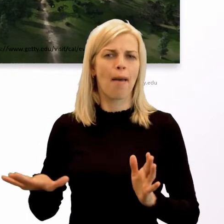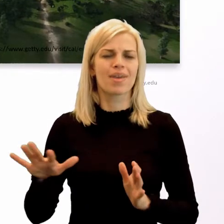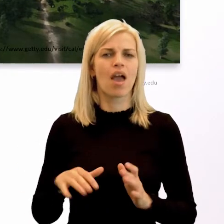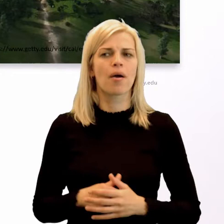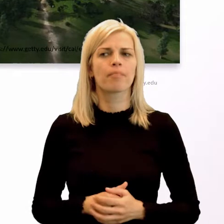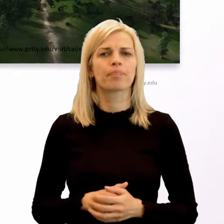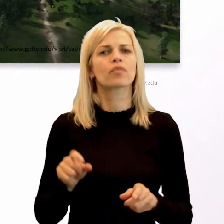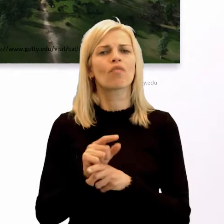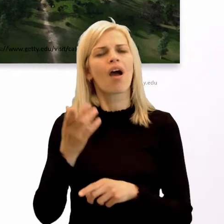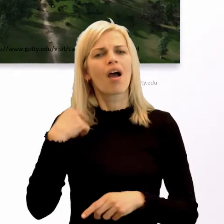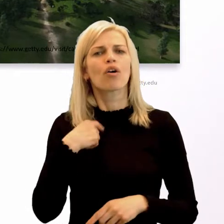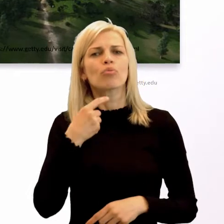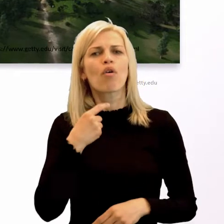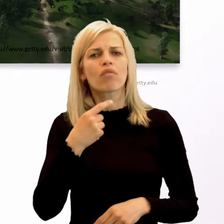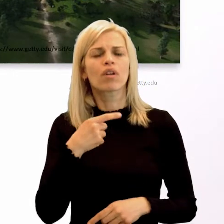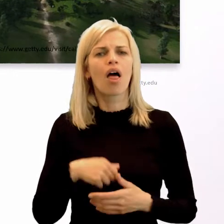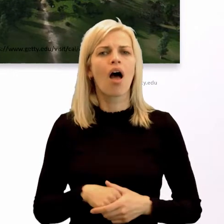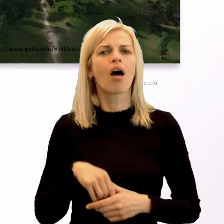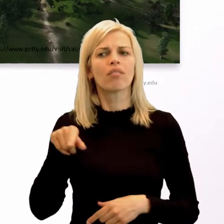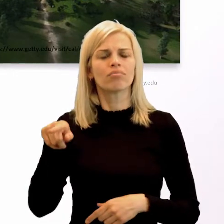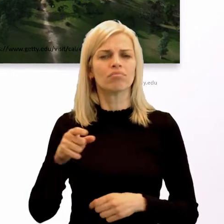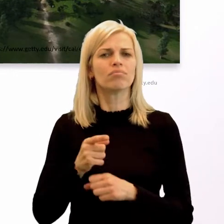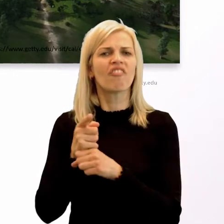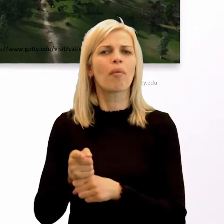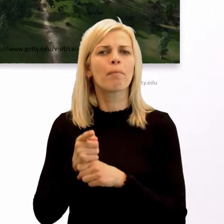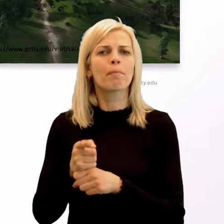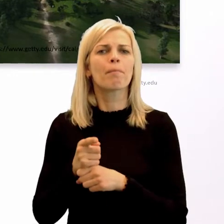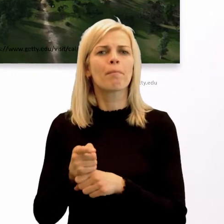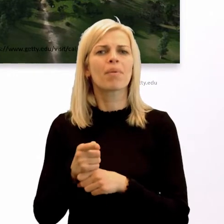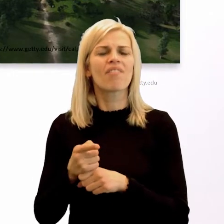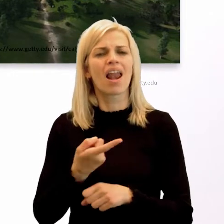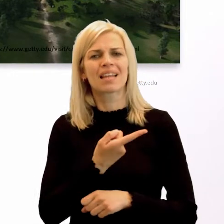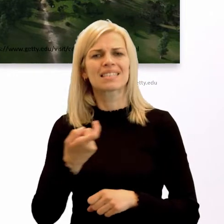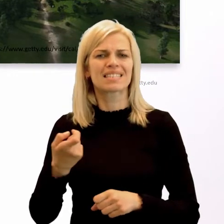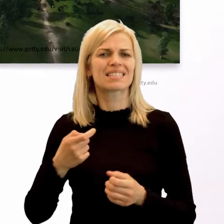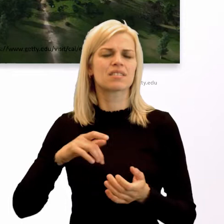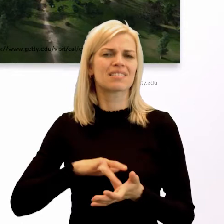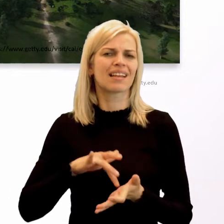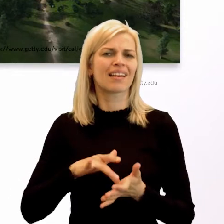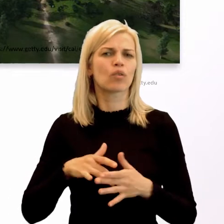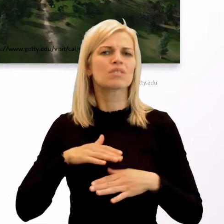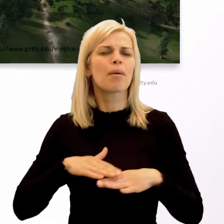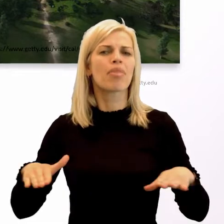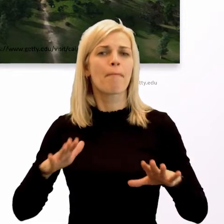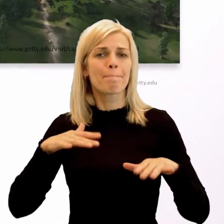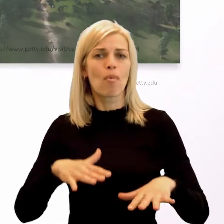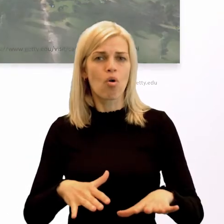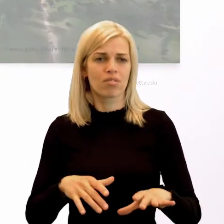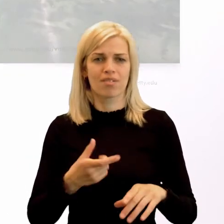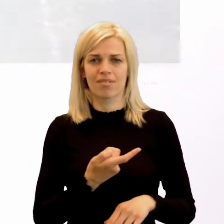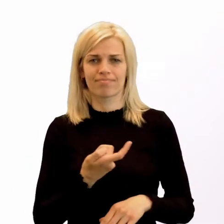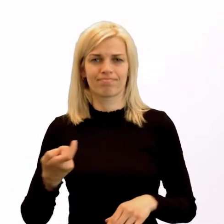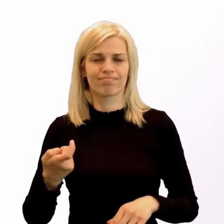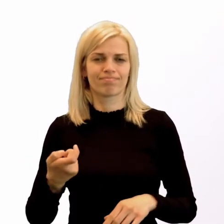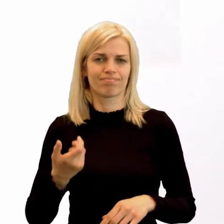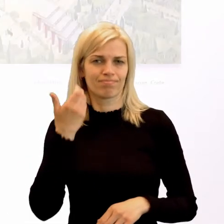A ja som hovorila, že na Grékov veľmi vplývali cez stredozemné more vplyvy práve riečných civilizácií. Tak sa na to pozrime.